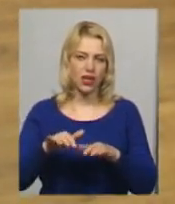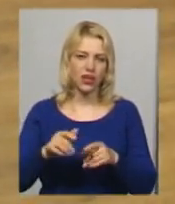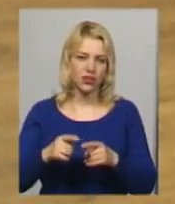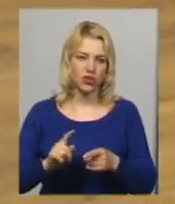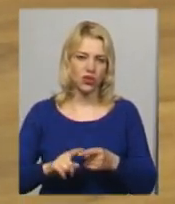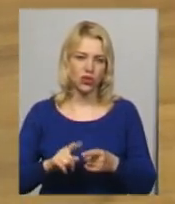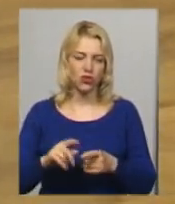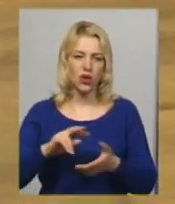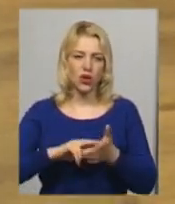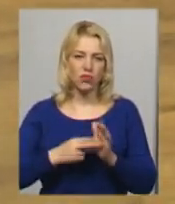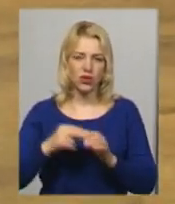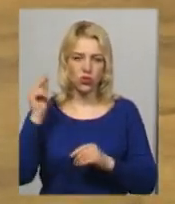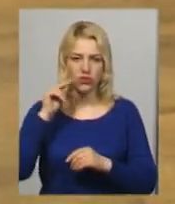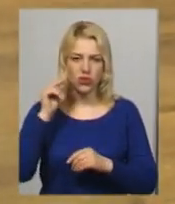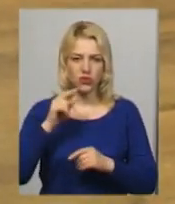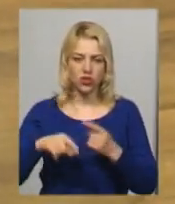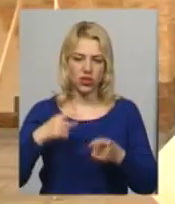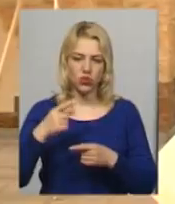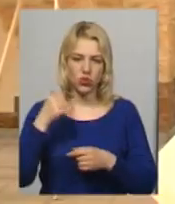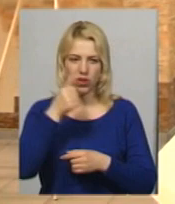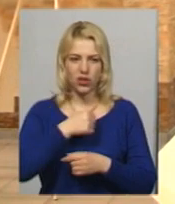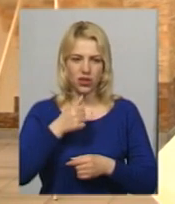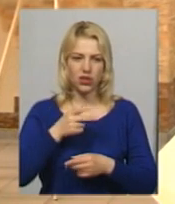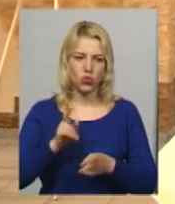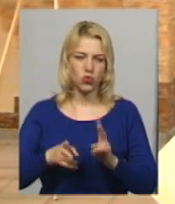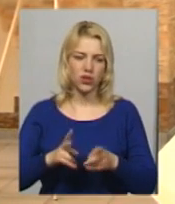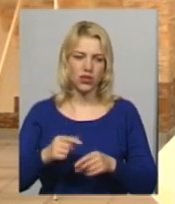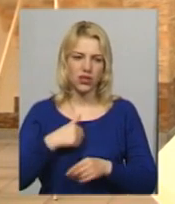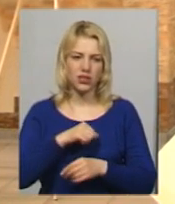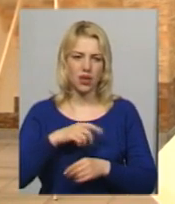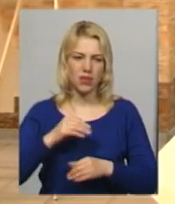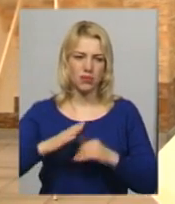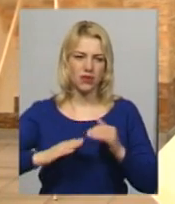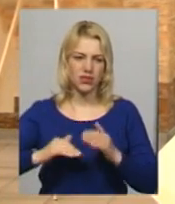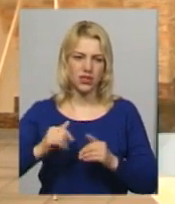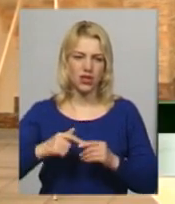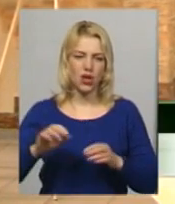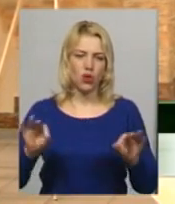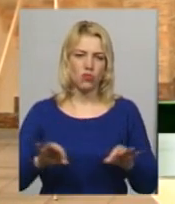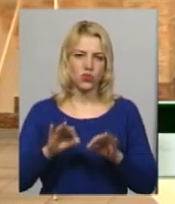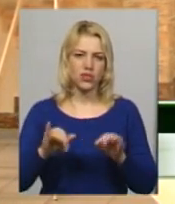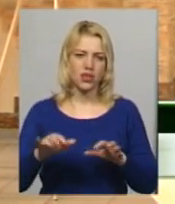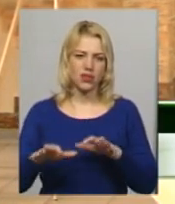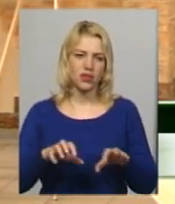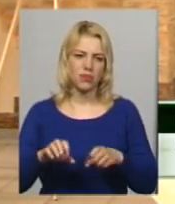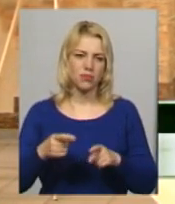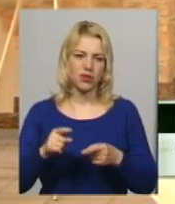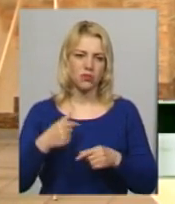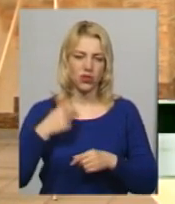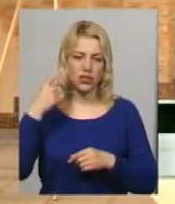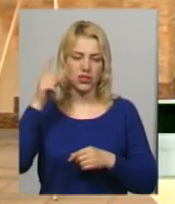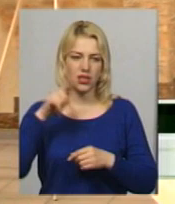наступного року та вивчати кулінарію та дизайн страв. Я сама по професії музикант і масажист і тому я знаю,